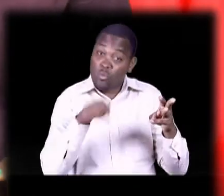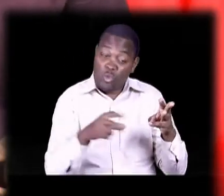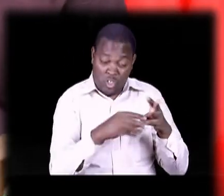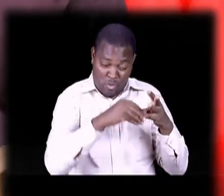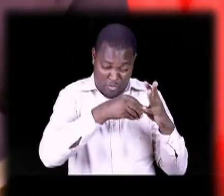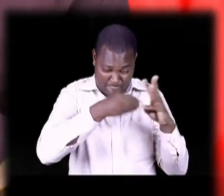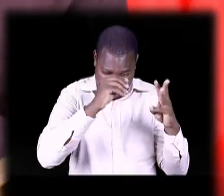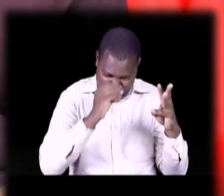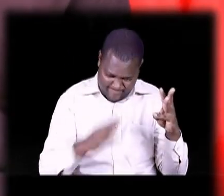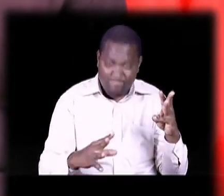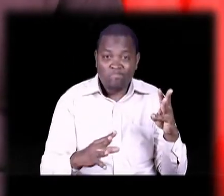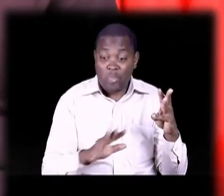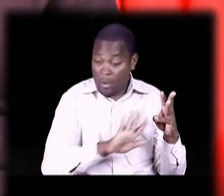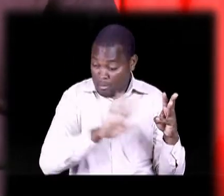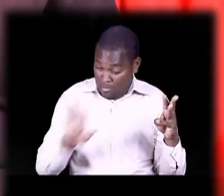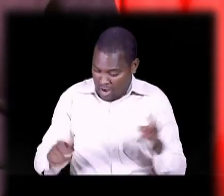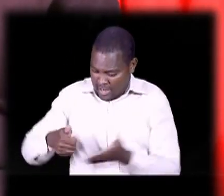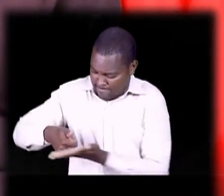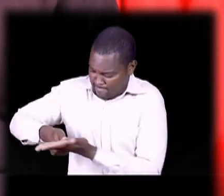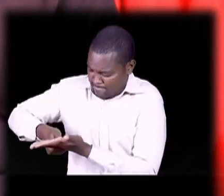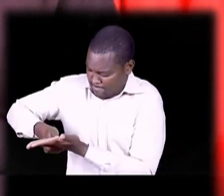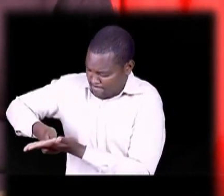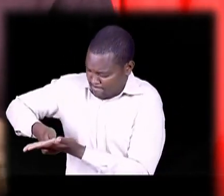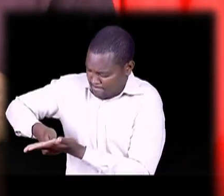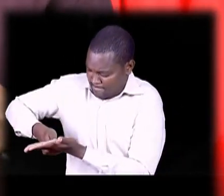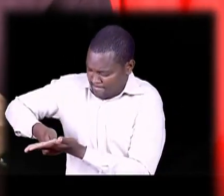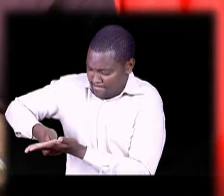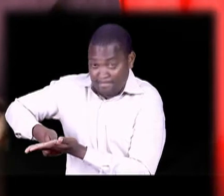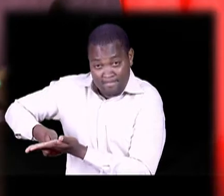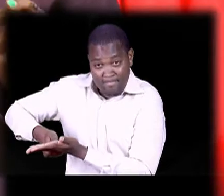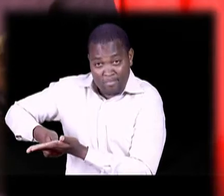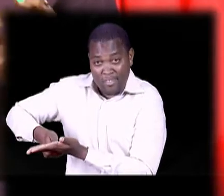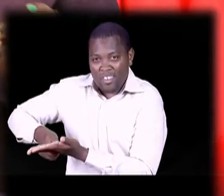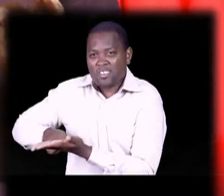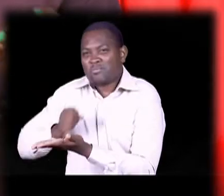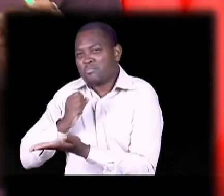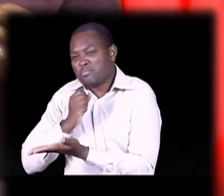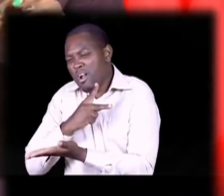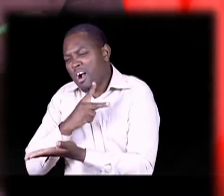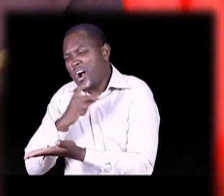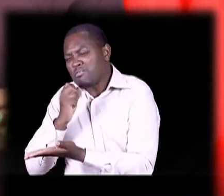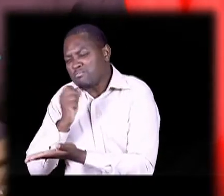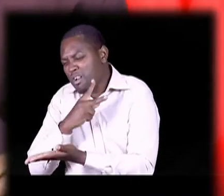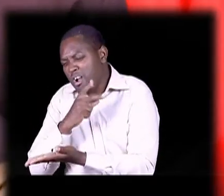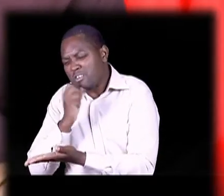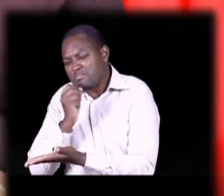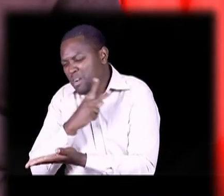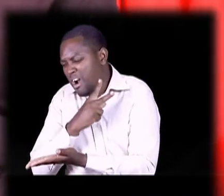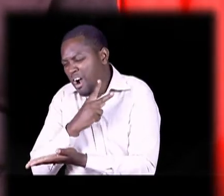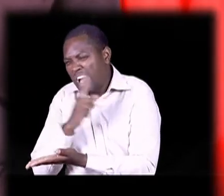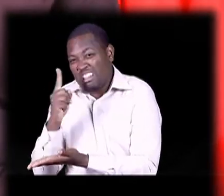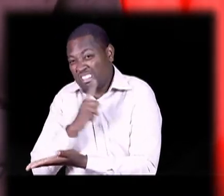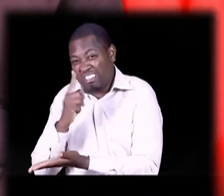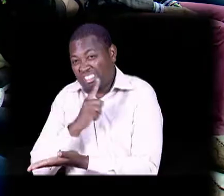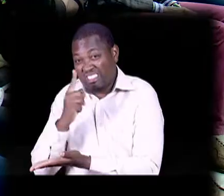Ukirudi pale Ukiekelea tu Vidoleziako kwa ile machine Ile machine Mwanzo inatua Sauti nyingine Hakutisha